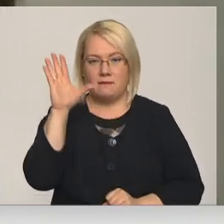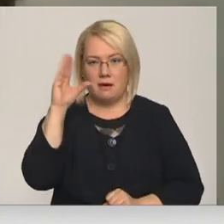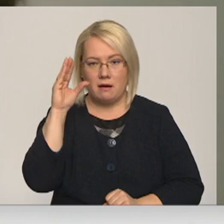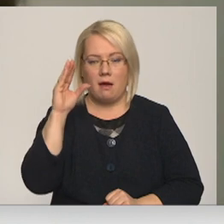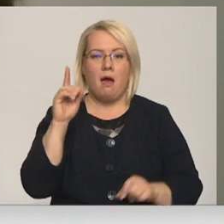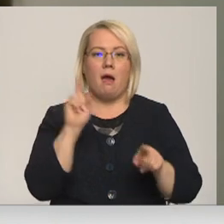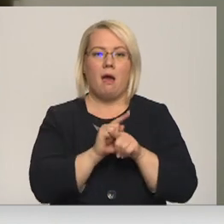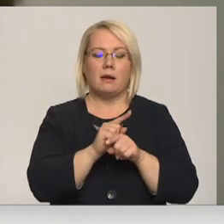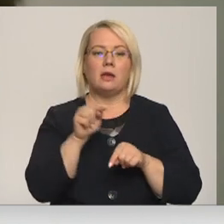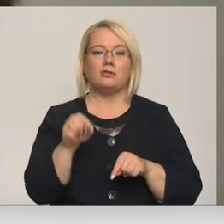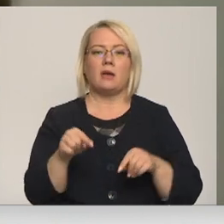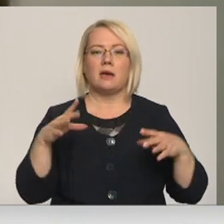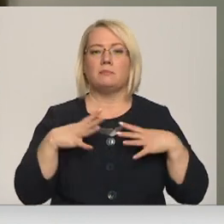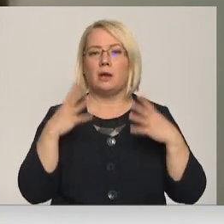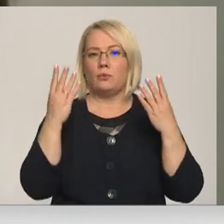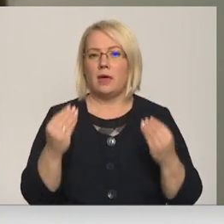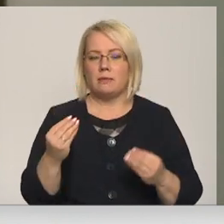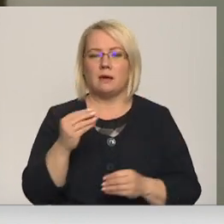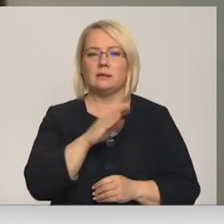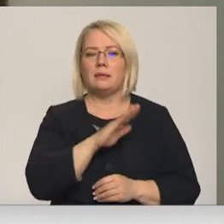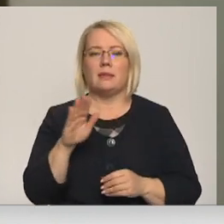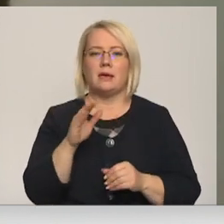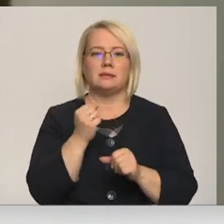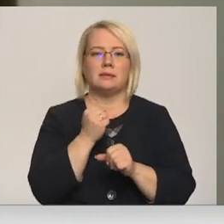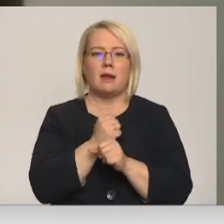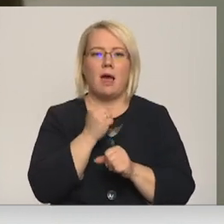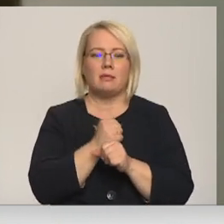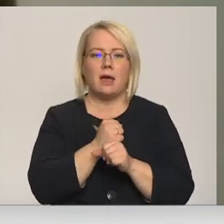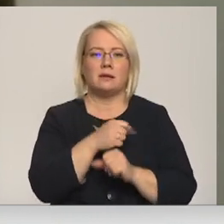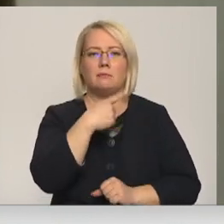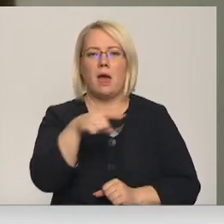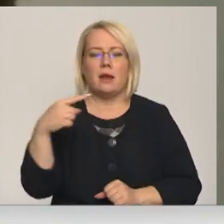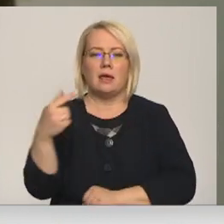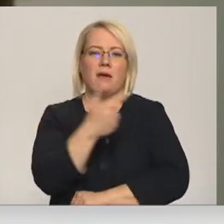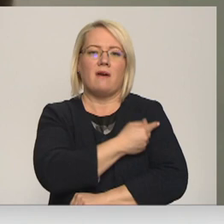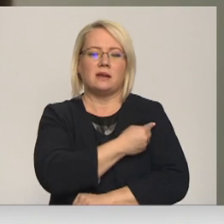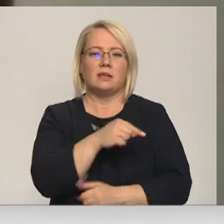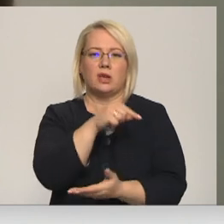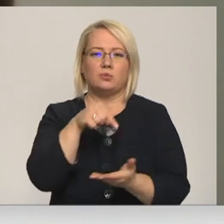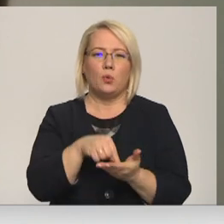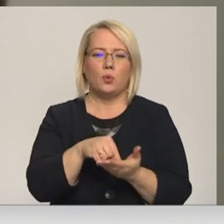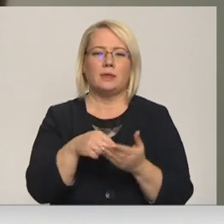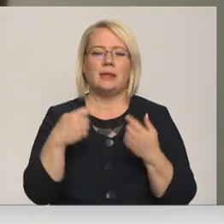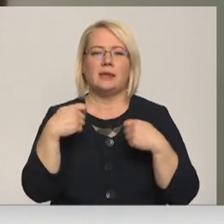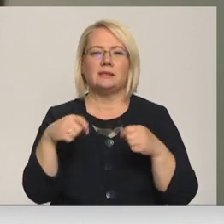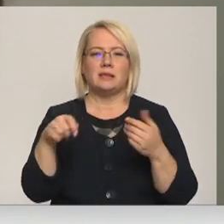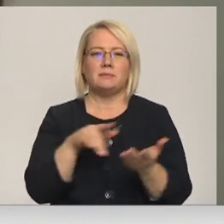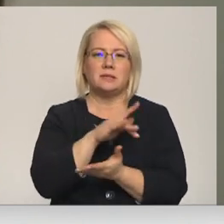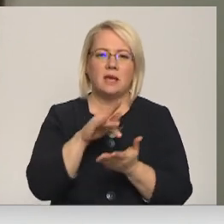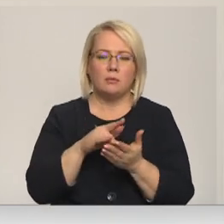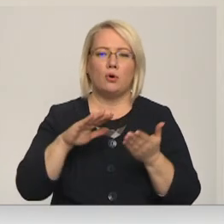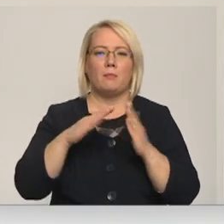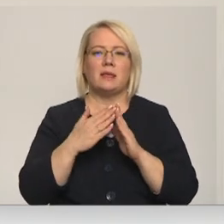Tāpat arī šajās brīvdienās nestrādās pārējie vakcinācijas punkti tirzniecības centros un pilsētas